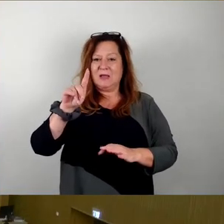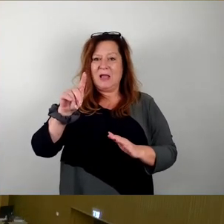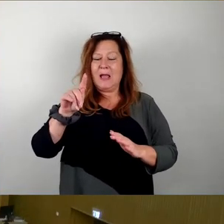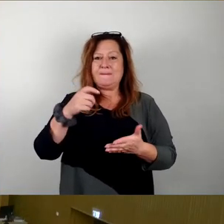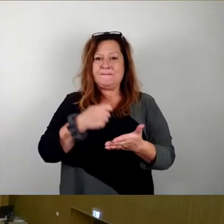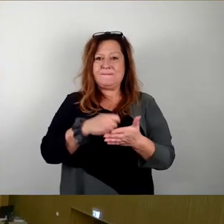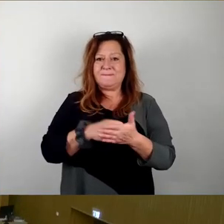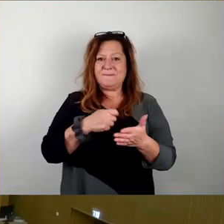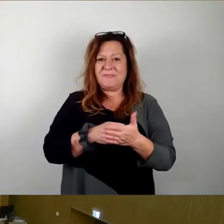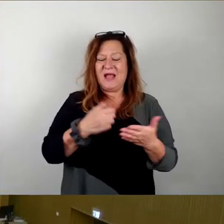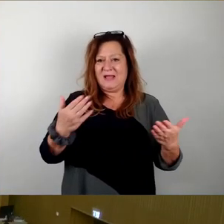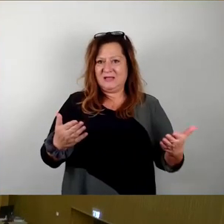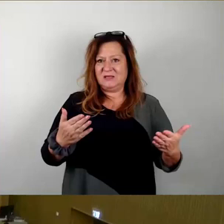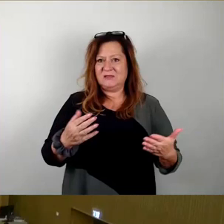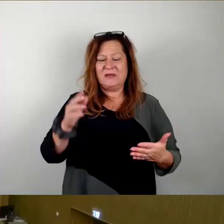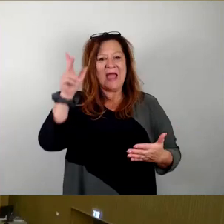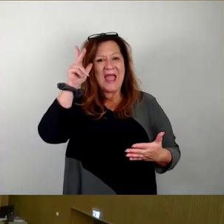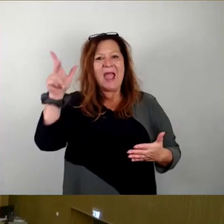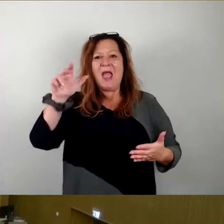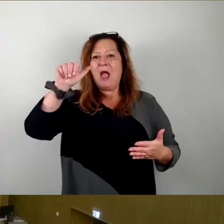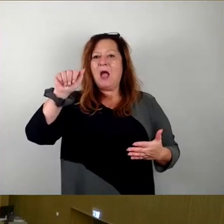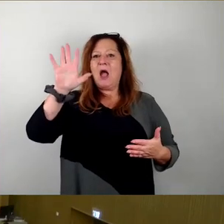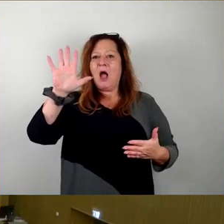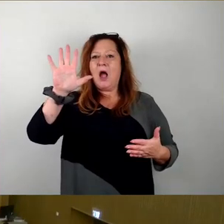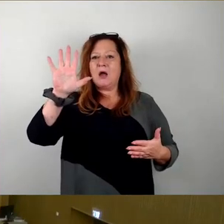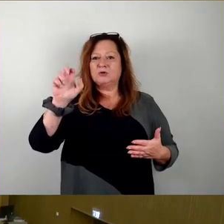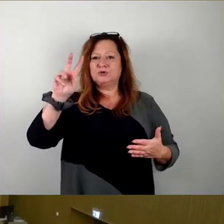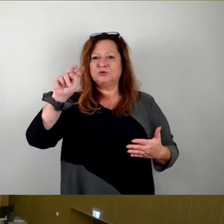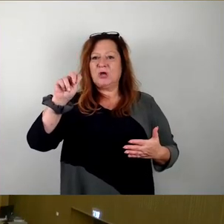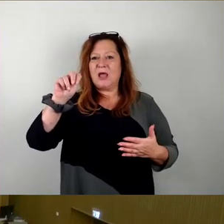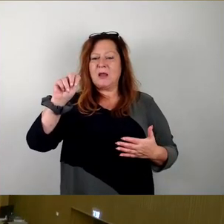als einzigste angemeldete Wortmeldung. Bitte schön. Jawohl.